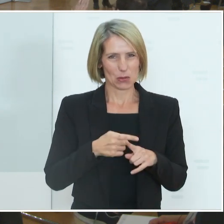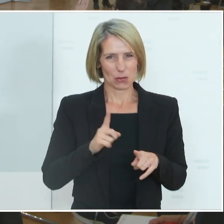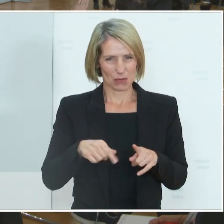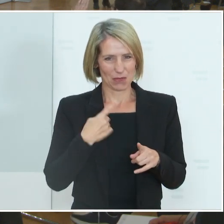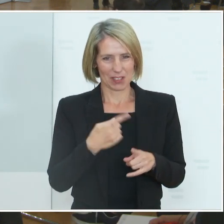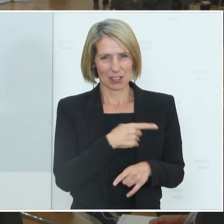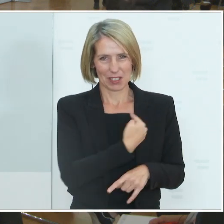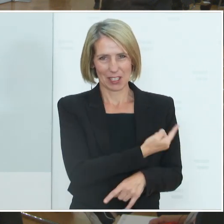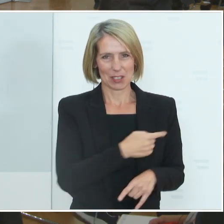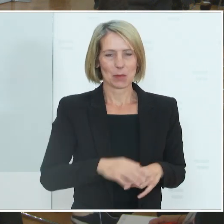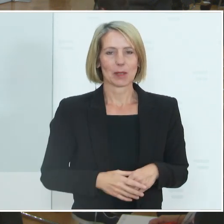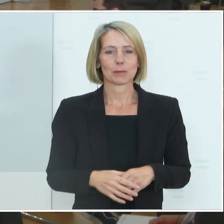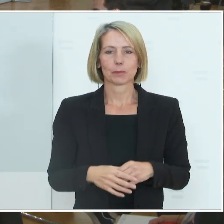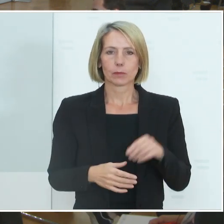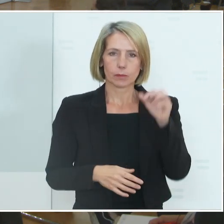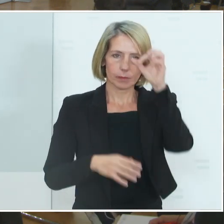Herr Schmidt, bitte.